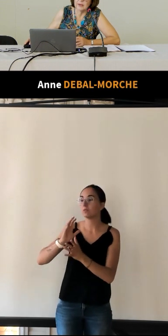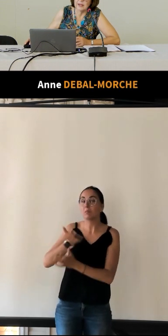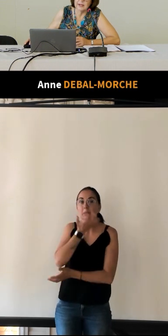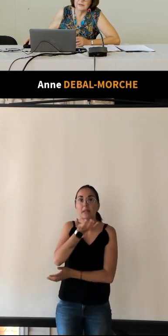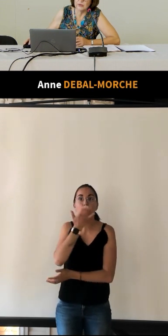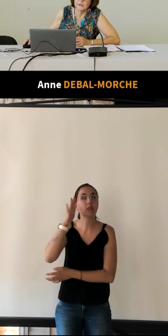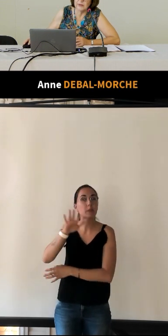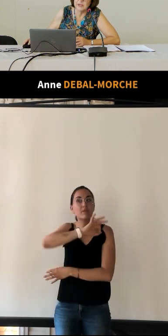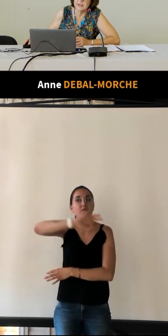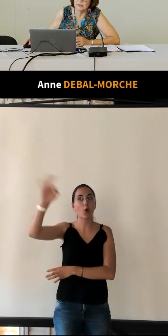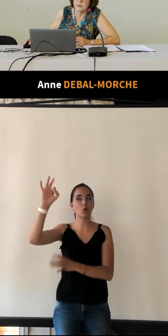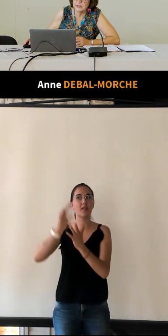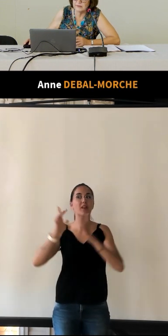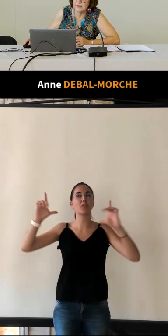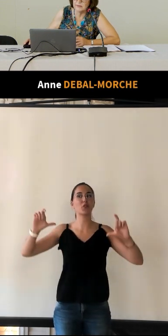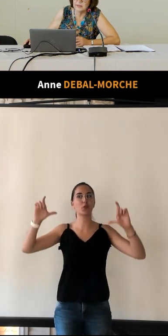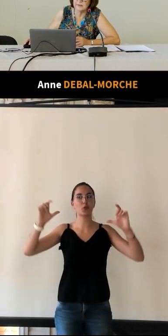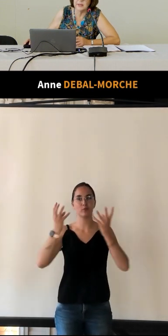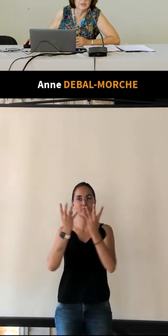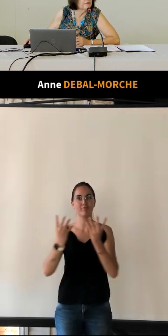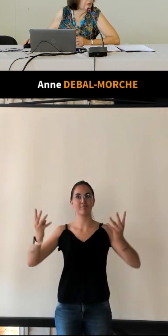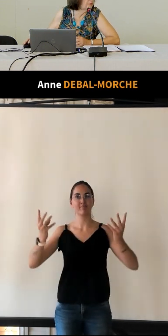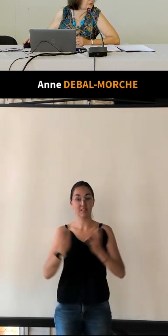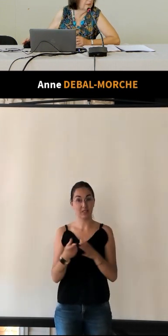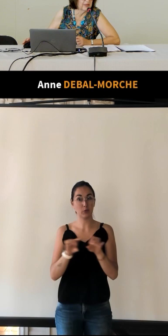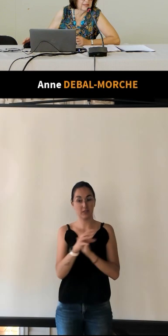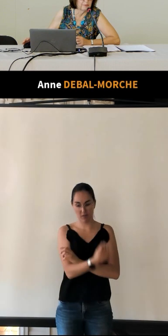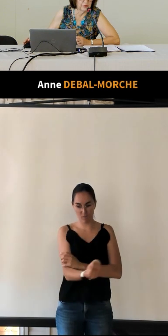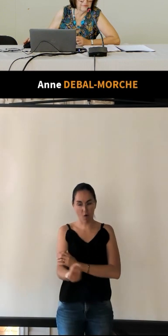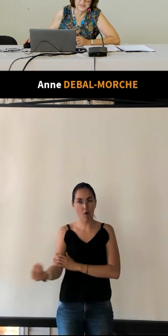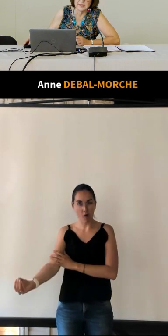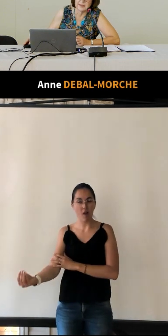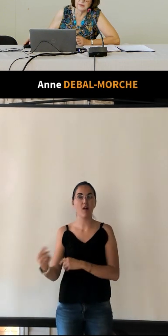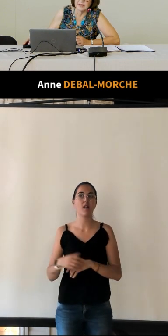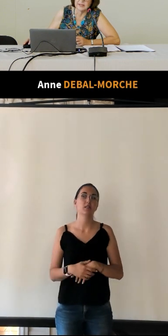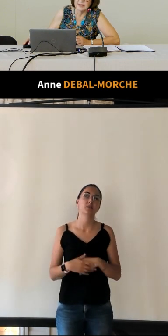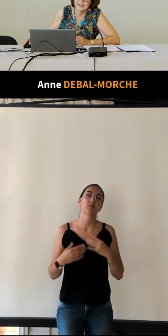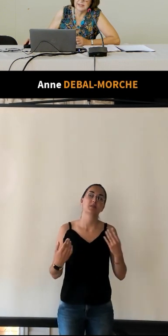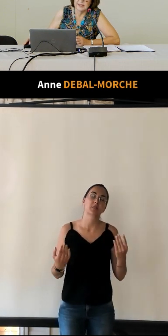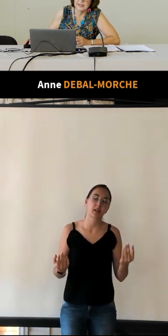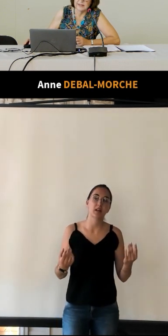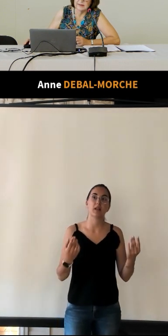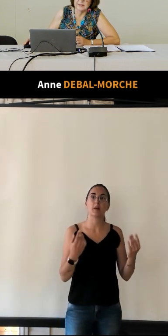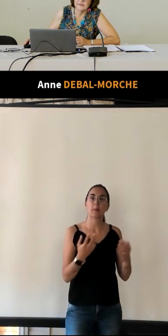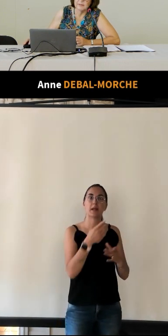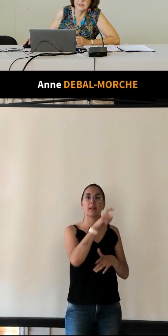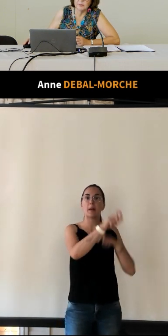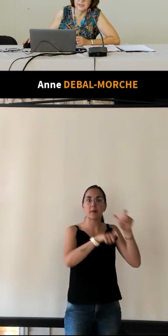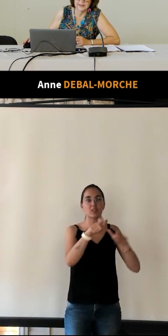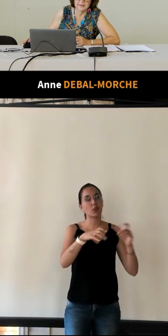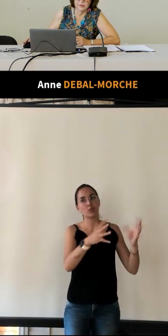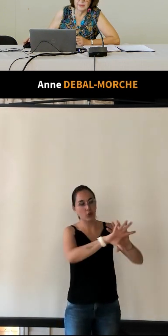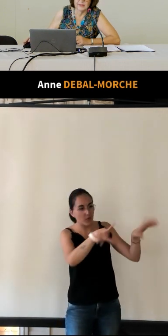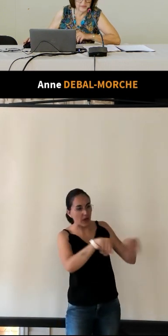la la photo de famille donc vous voyez il y avait même des enfants puisque après pour les visites les les familles